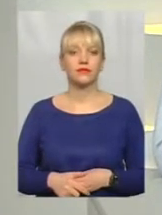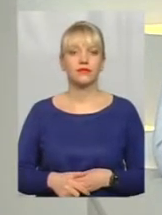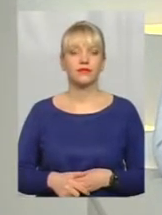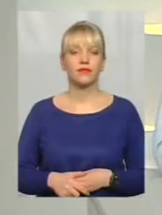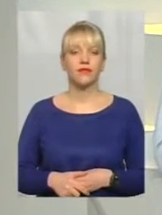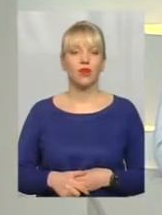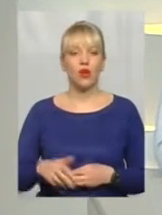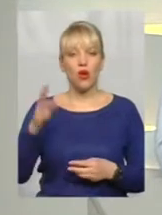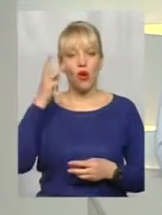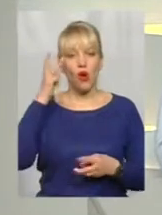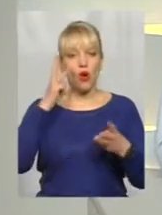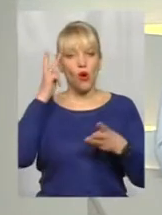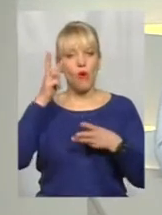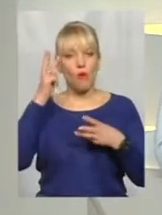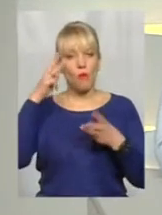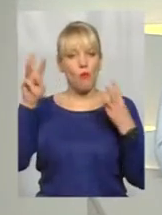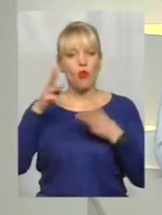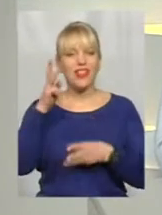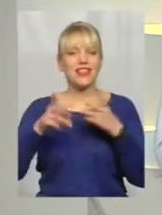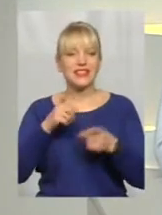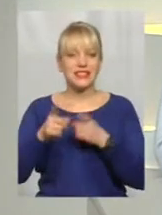Модернізація політичної системи